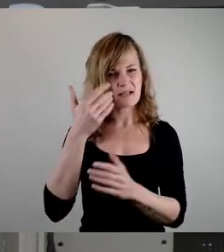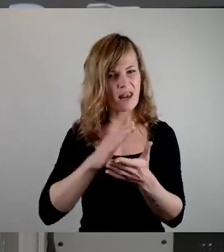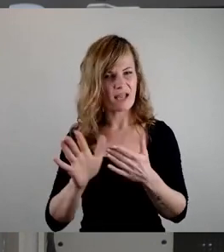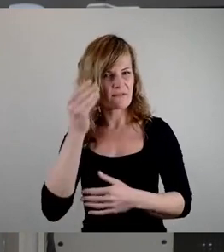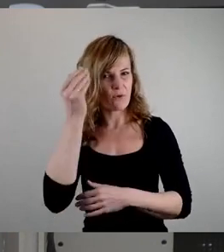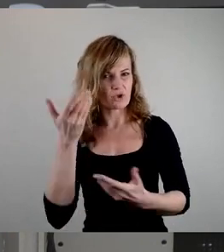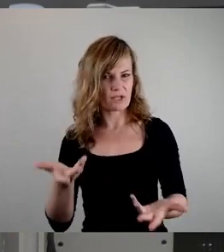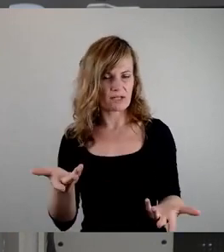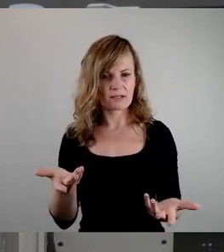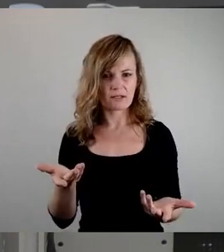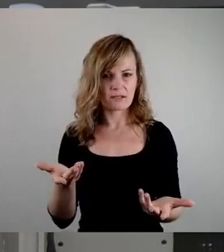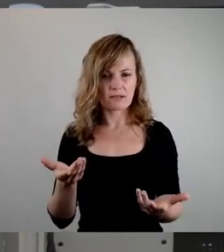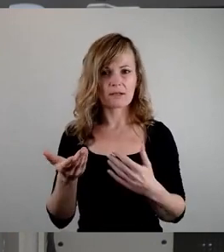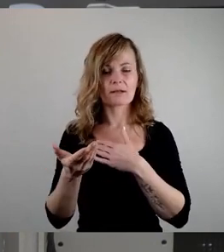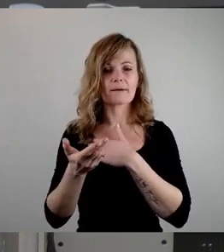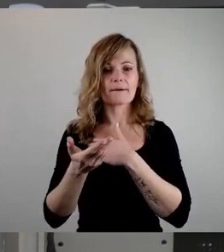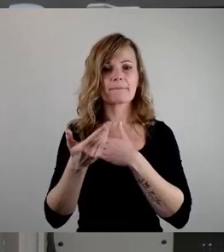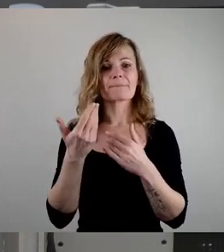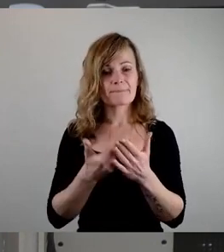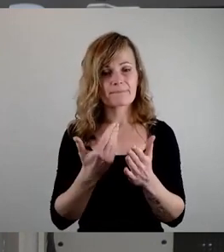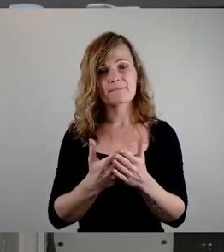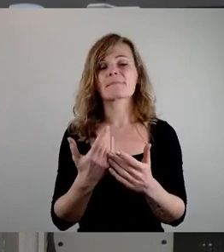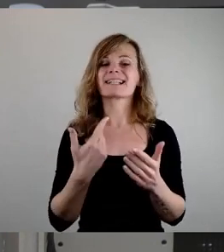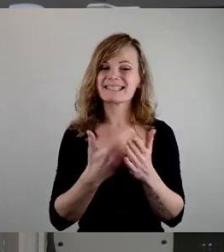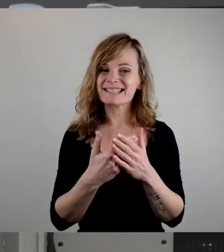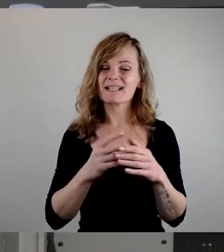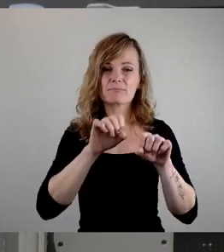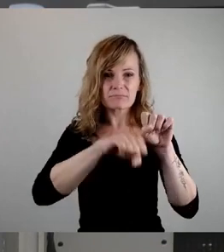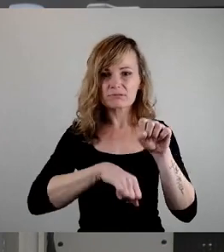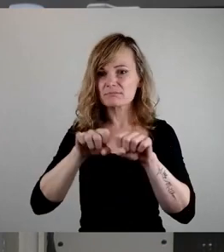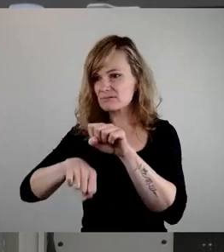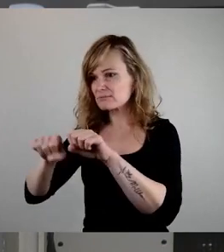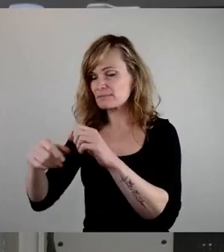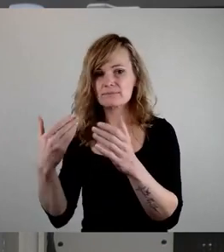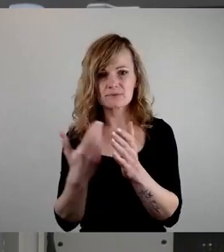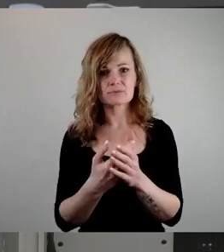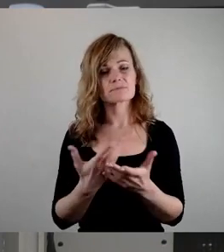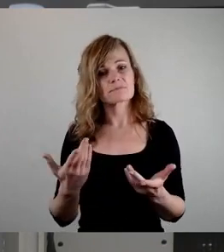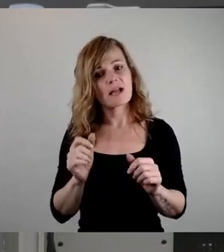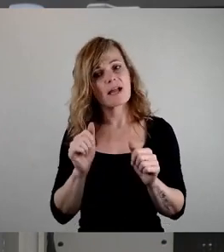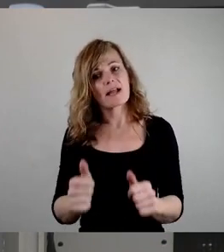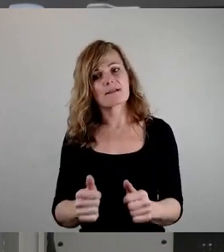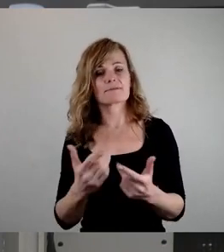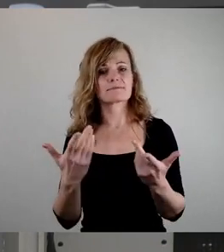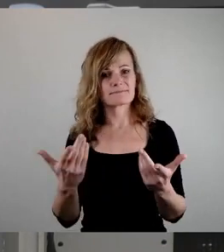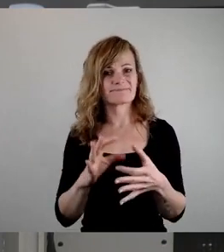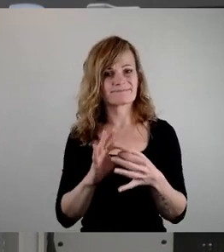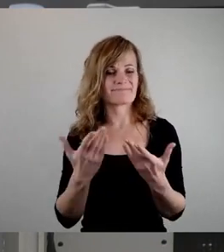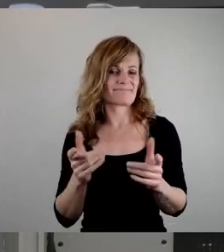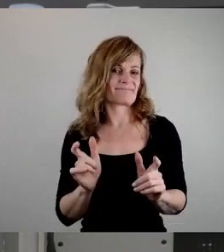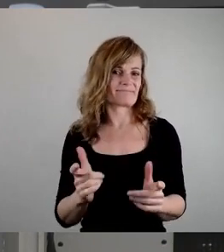Und gerade auch solche gebrochenen Bildungsbiografien helfen, Gemeinschaftsschulen zu vermeiden. Es ist also ein echter Beitrag zu mehr Bildungsgerechtigkeit.